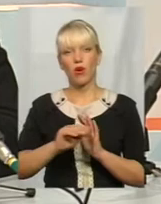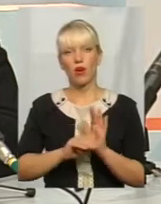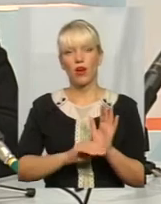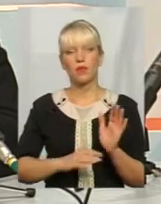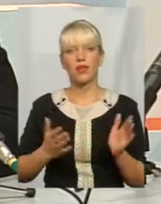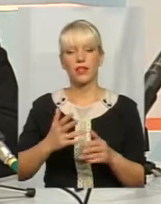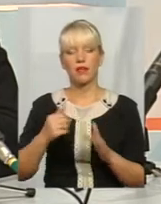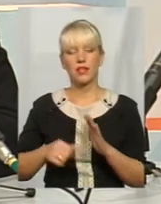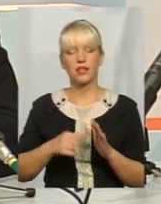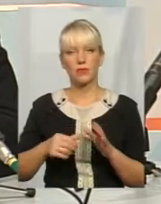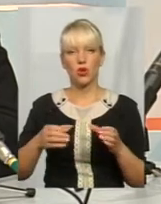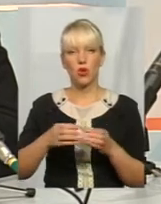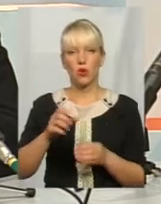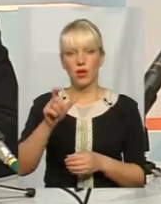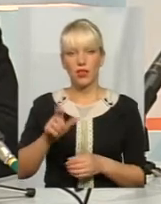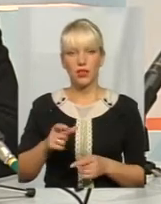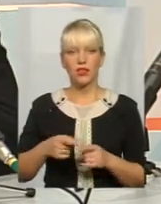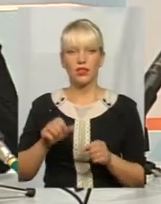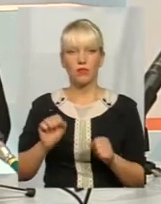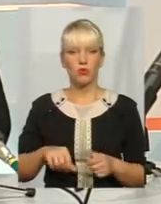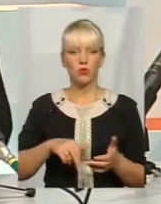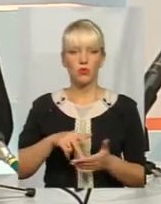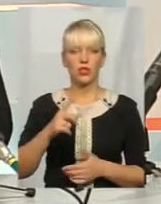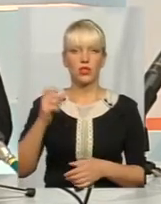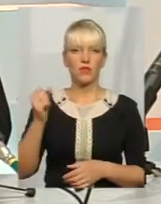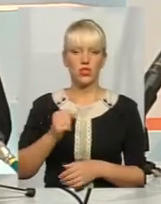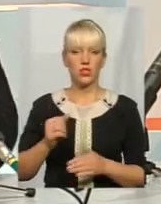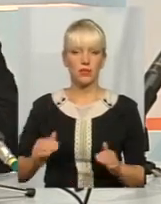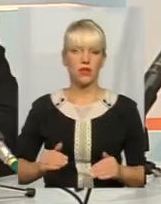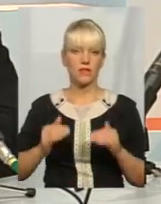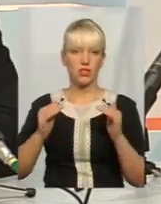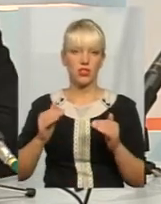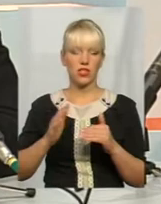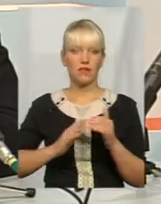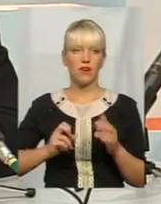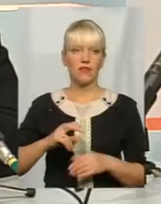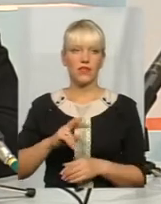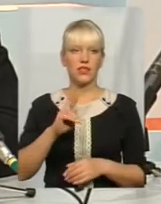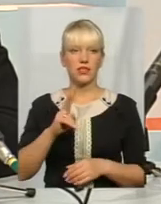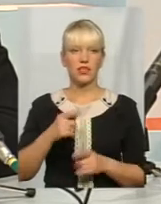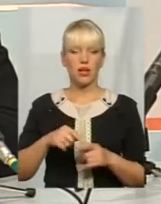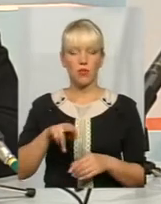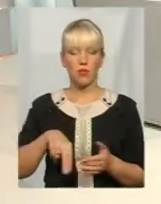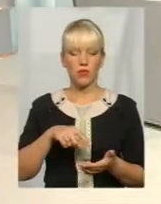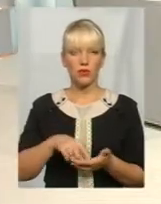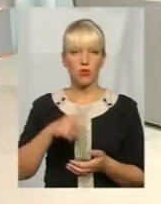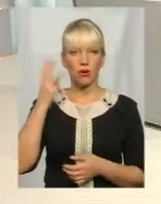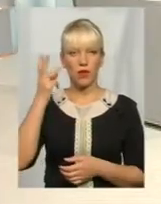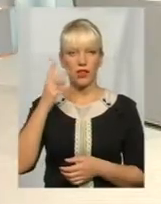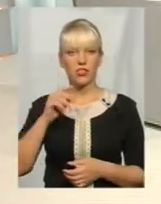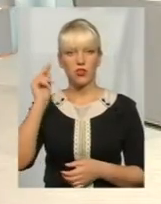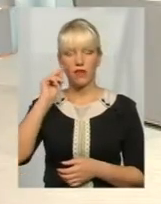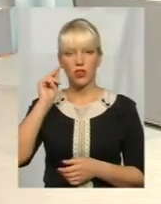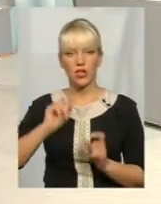безробітна громадянин може пройти двотижневий підвищення кваліфікації, як по місту Хмельницькому в